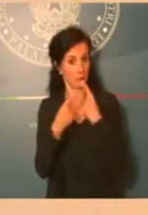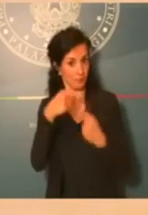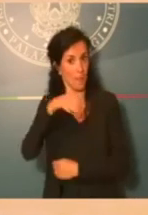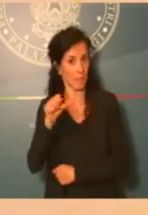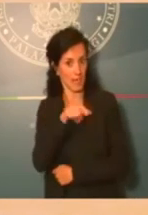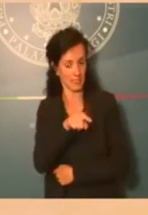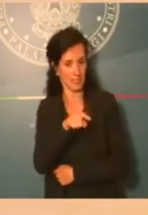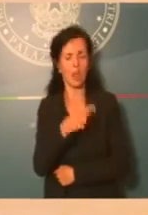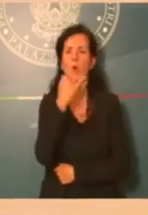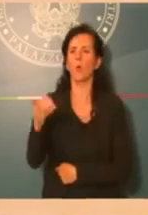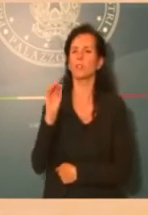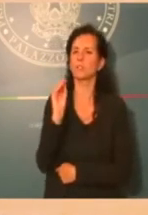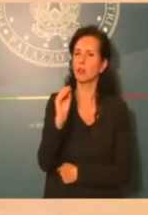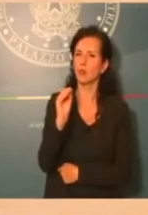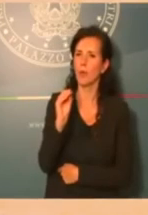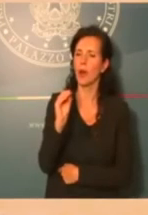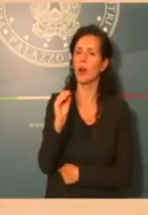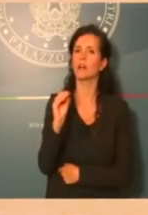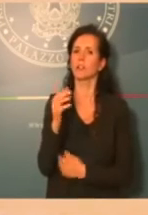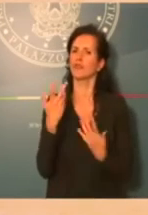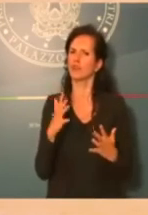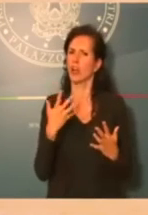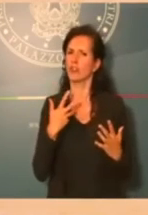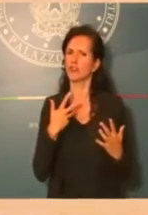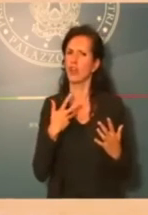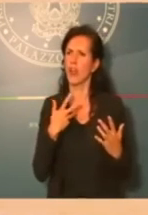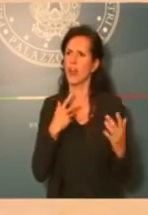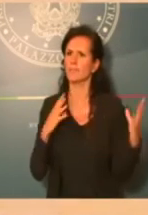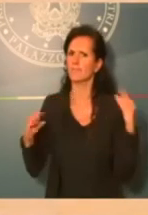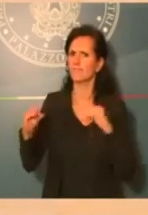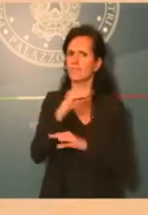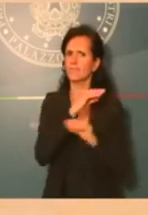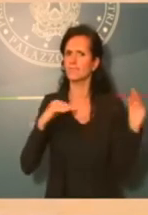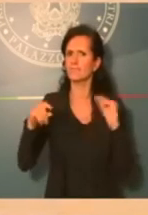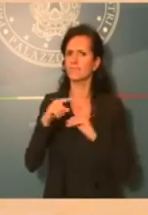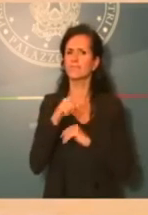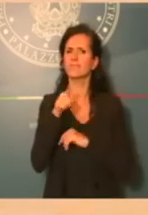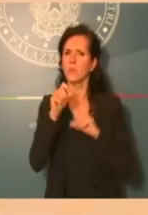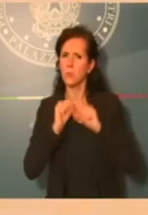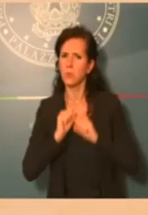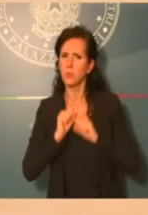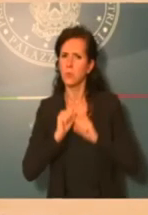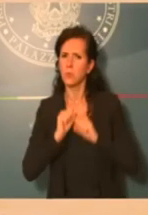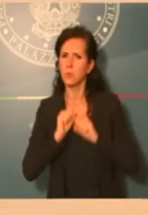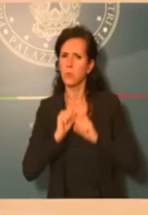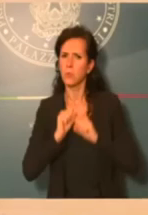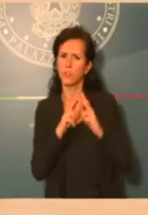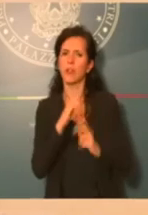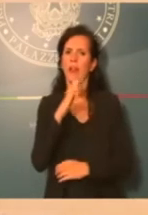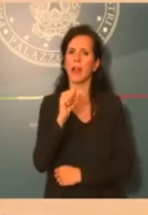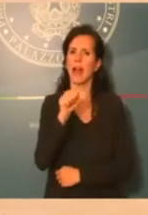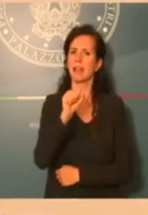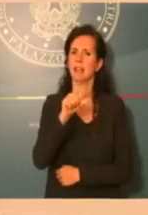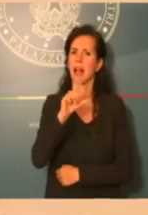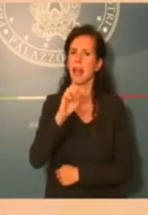sapere, visto che ci sono rumors sul suo possibile incontro con Davide Casaleggio, se questo è